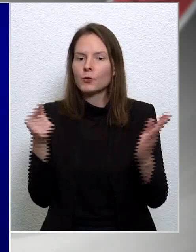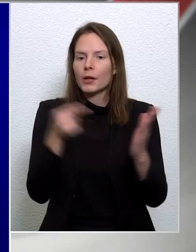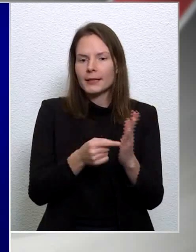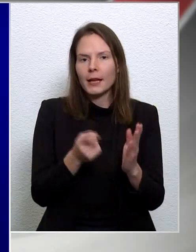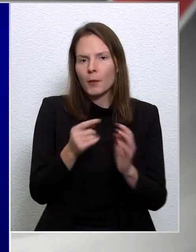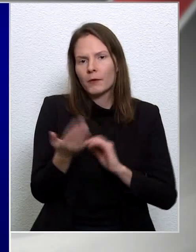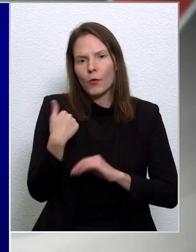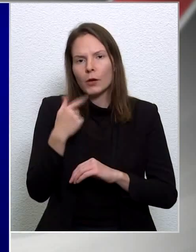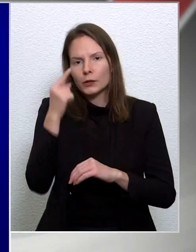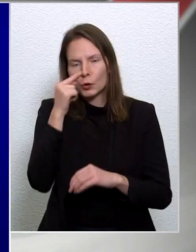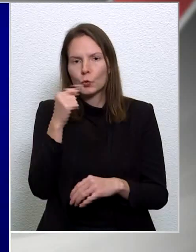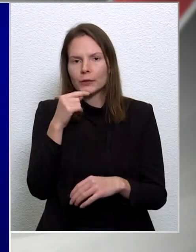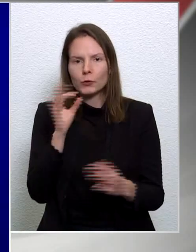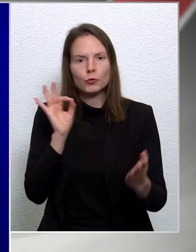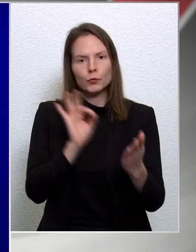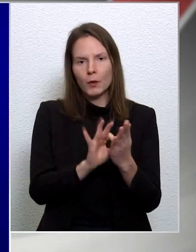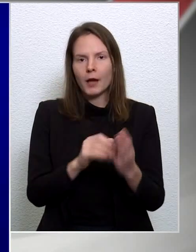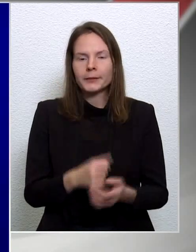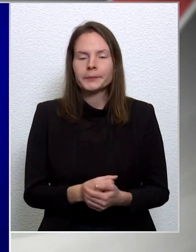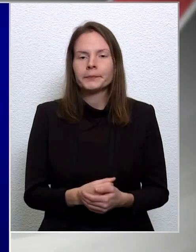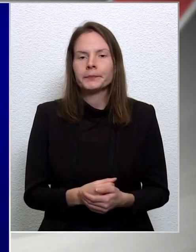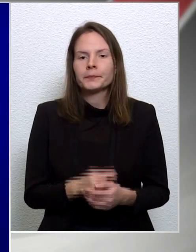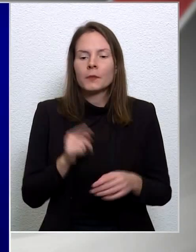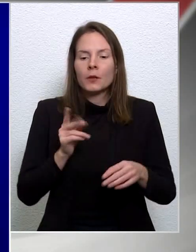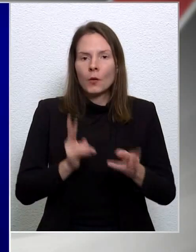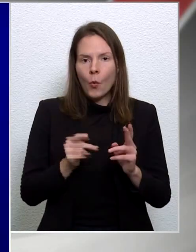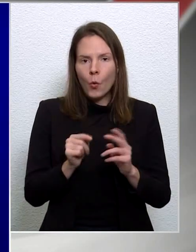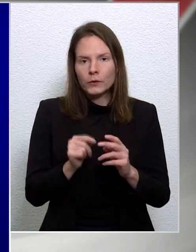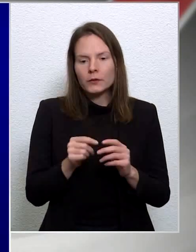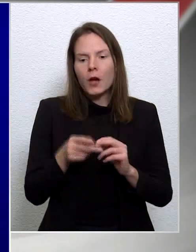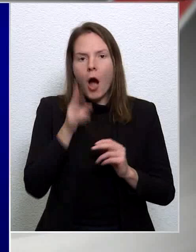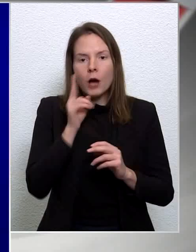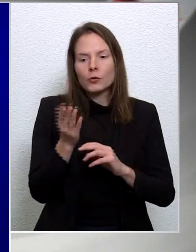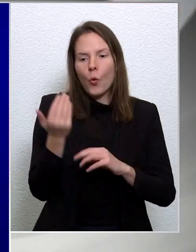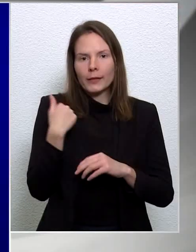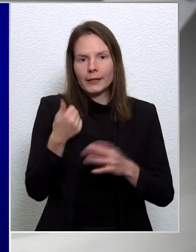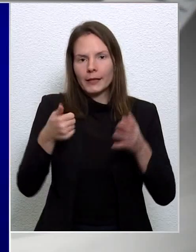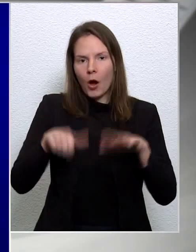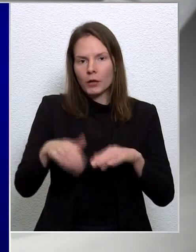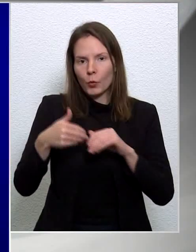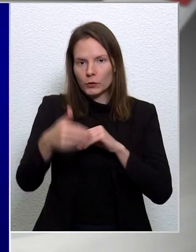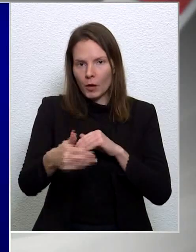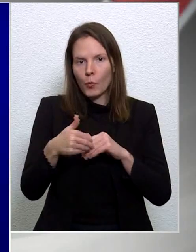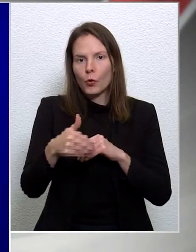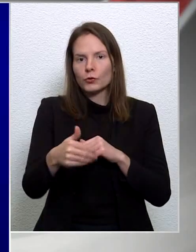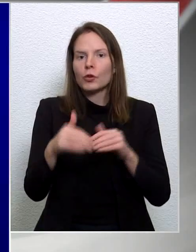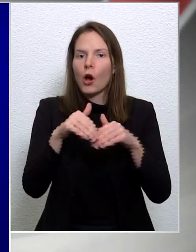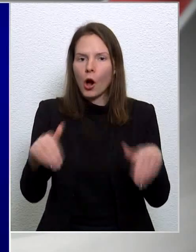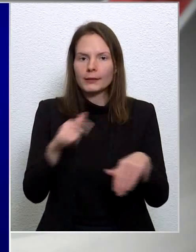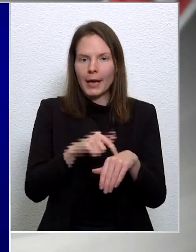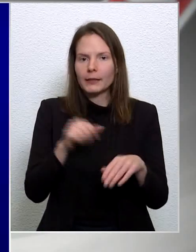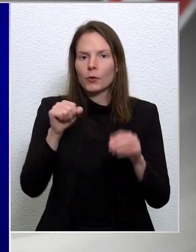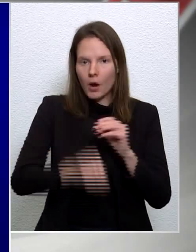júniusban kitűztünk magunk elé, mi szerint az akkor rendelkezésünkre álló hat hónapos határidő alatt